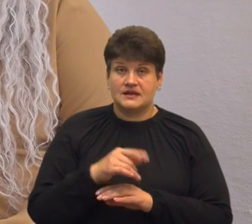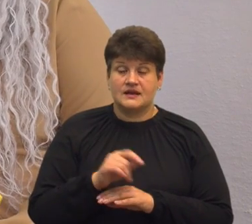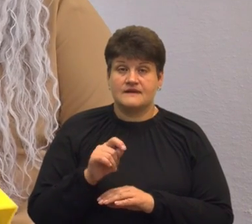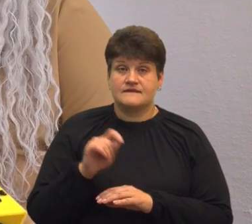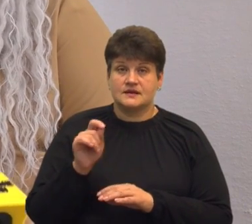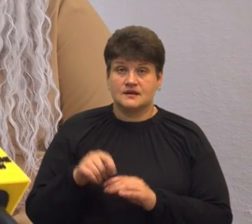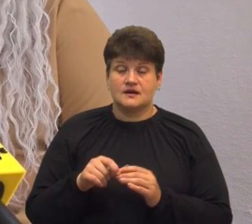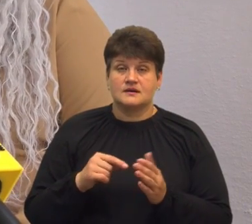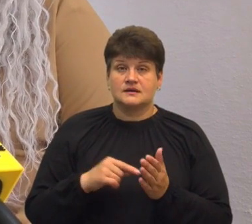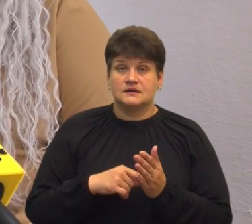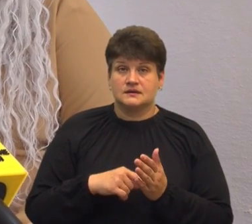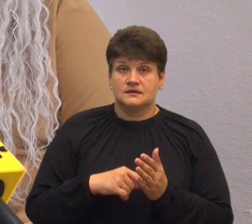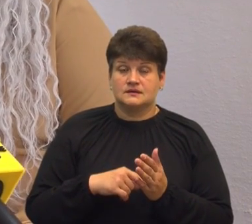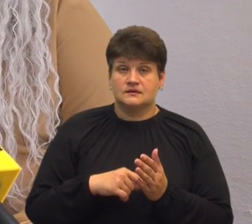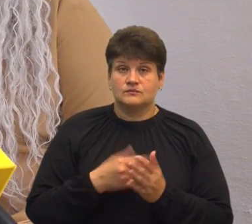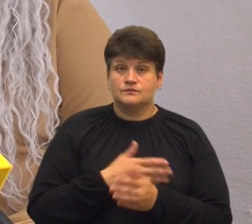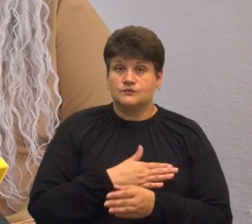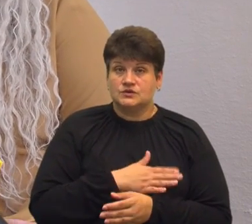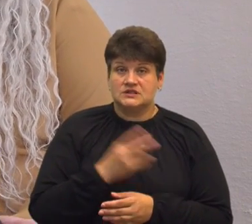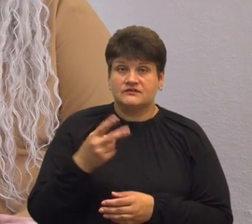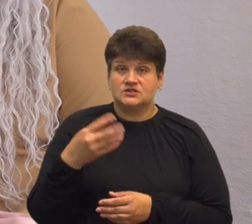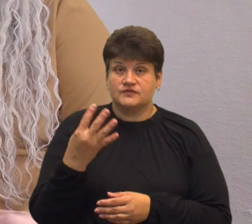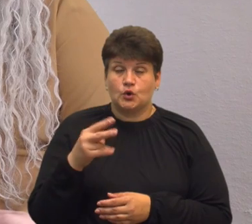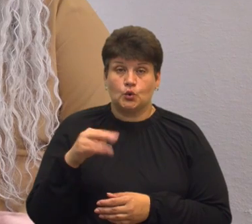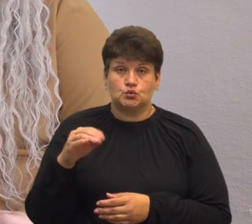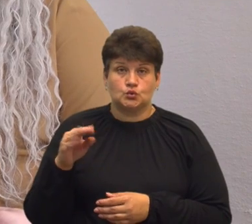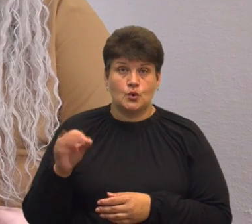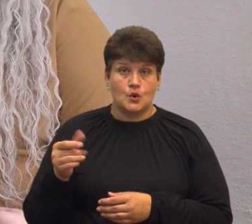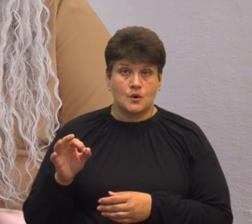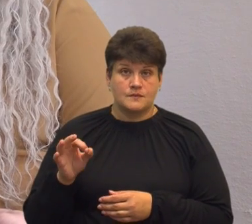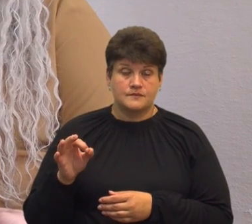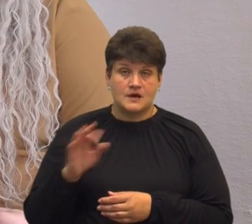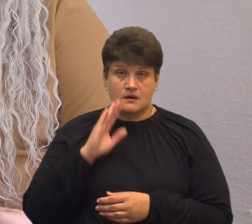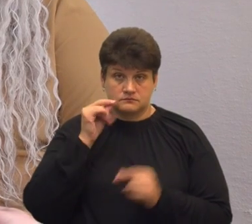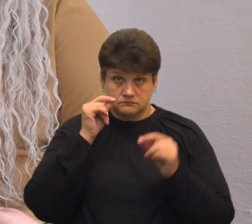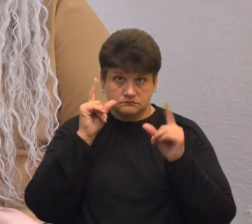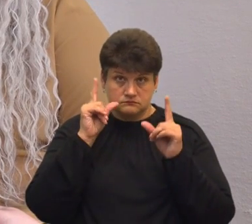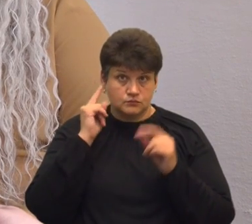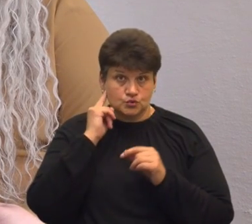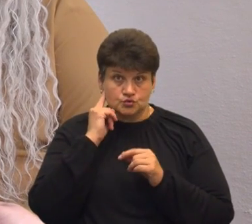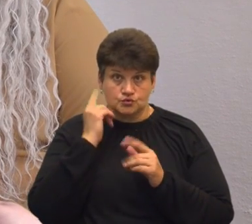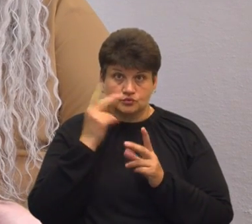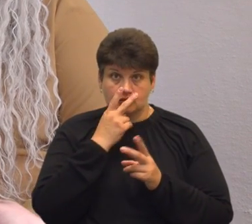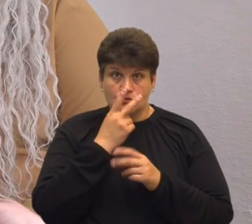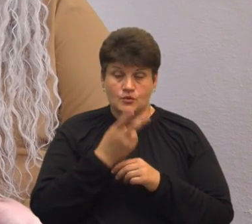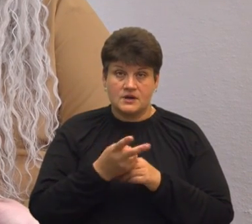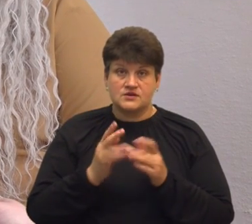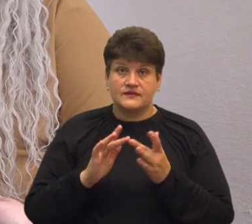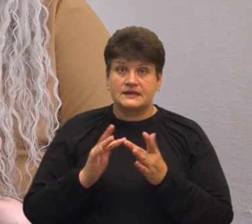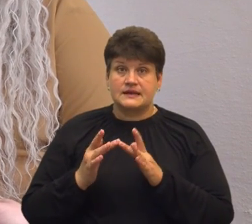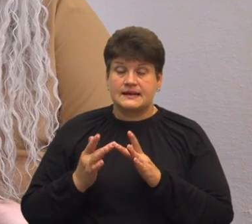24 лютого утром проснувся, почув, що побачив в інтернеті, що